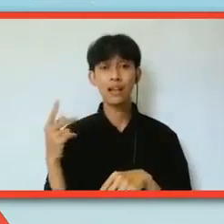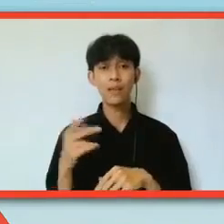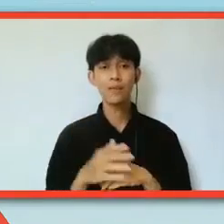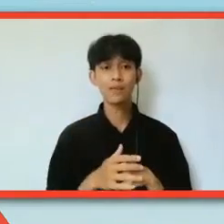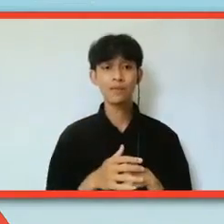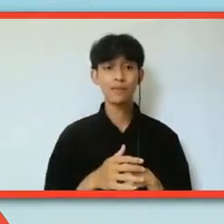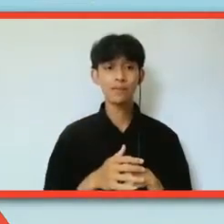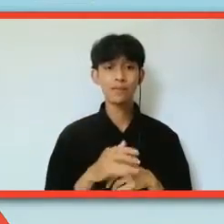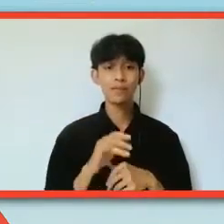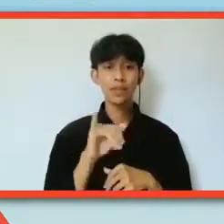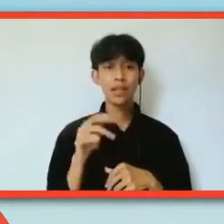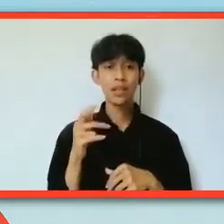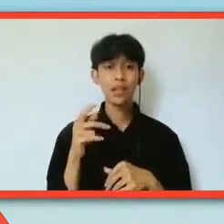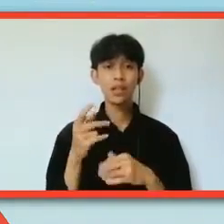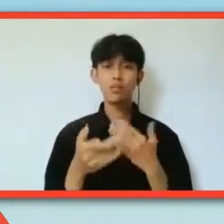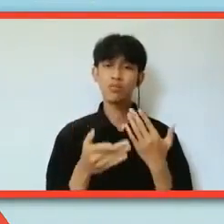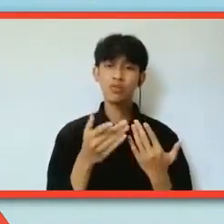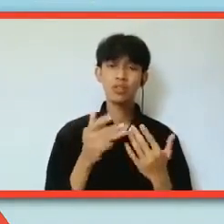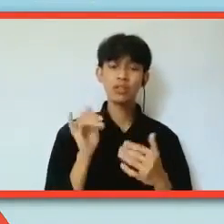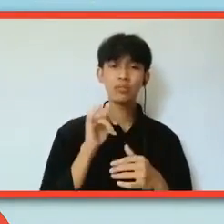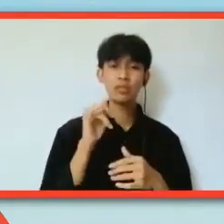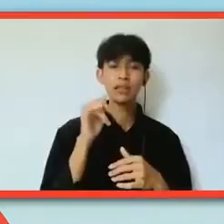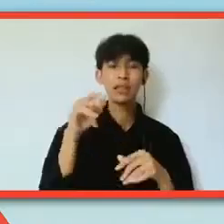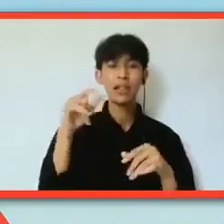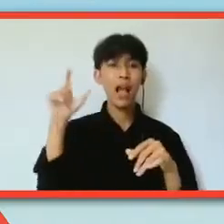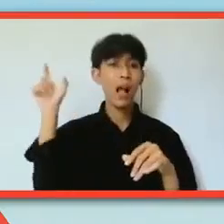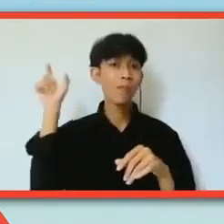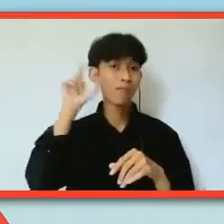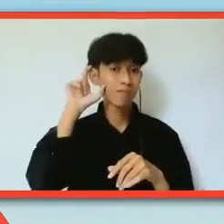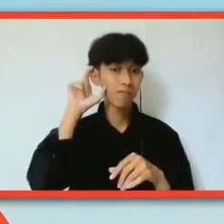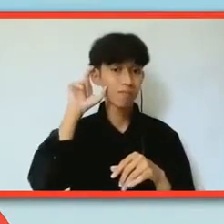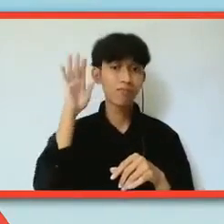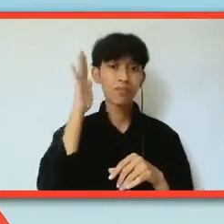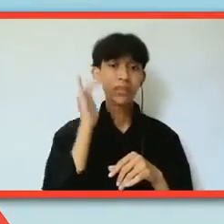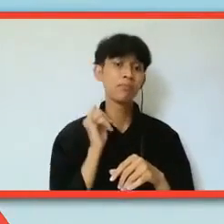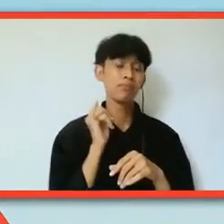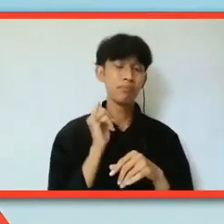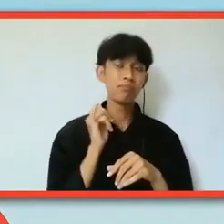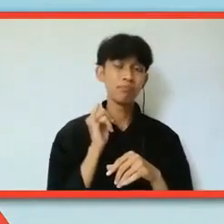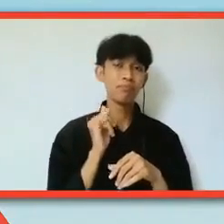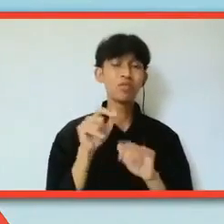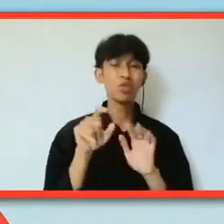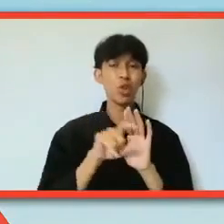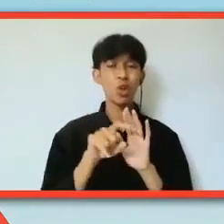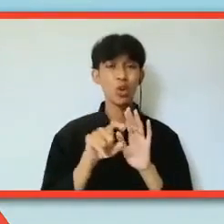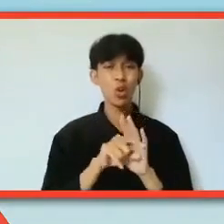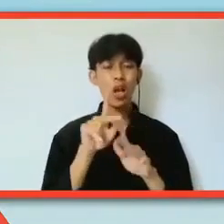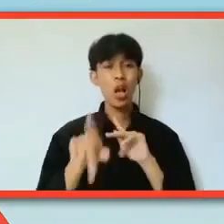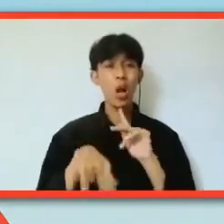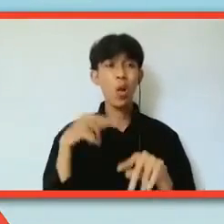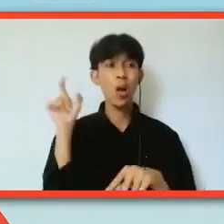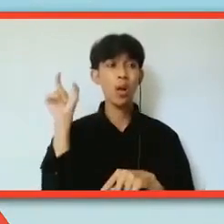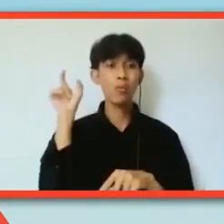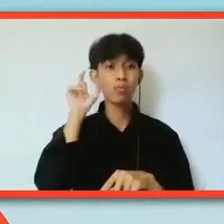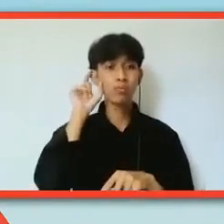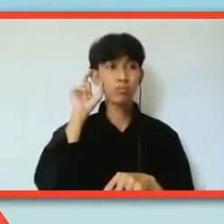Mungkin seperti alat bantu dengar. Nah, kalau andai-andai alat bantu dengar, itu akan namanya